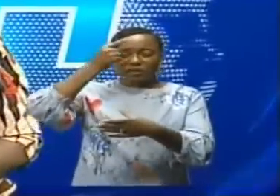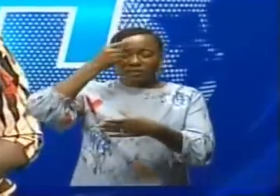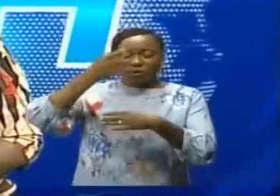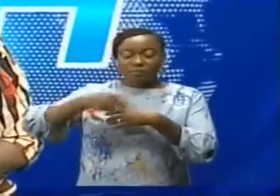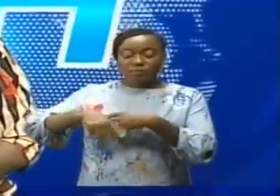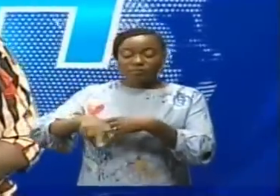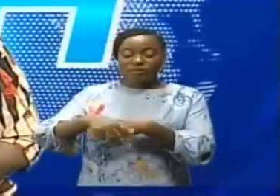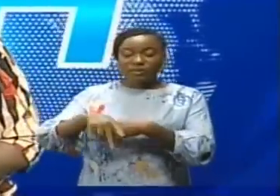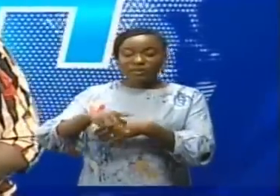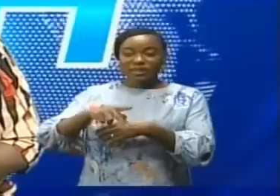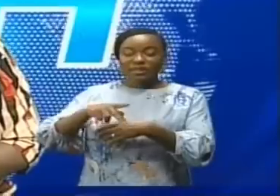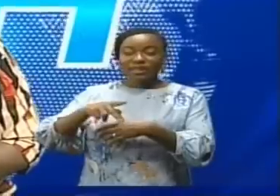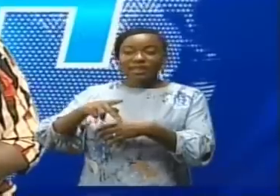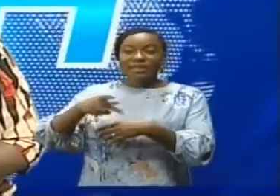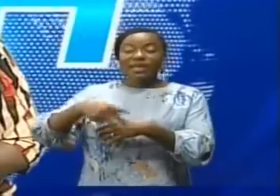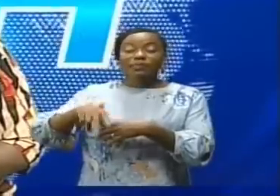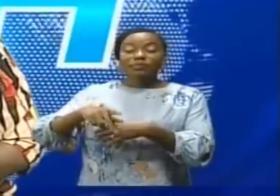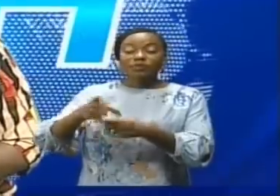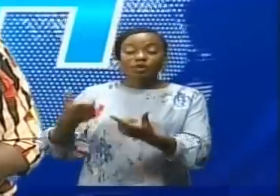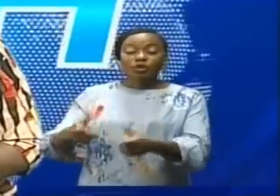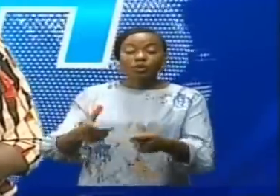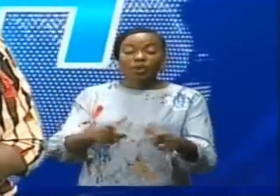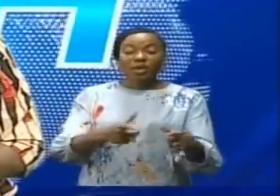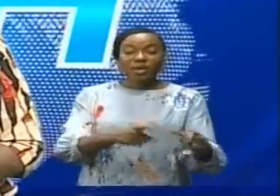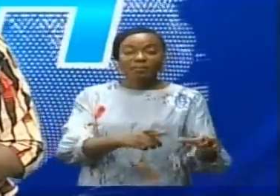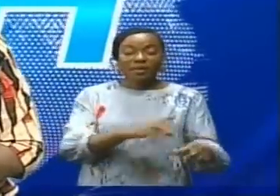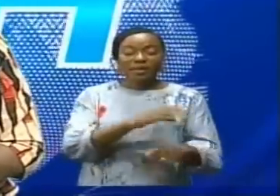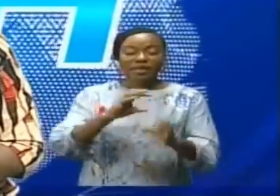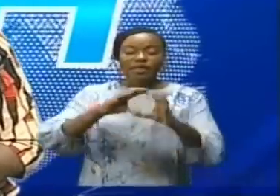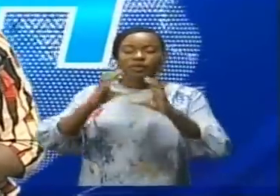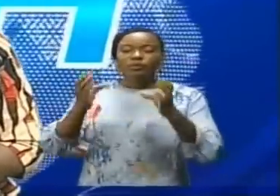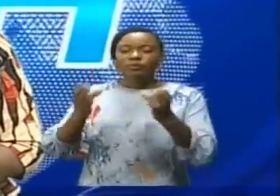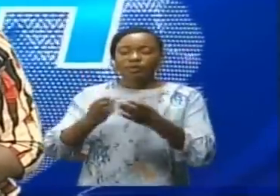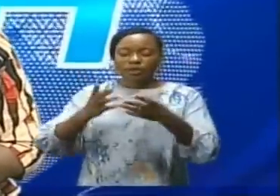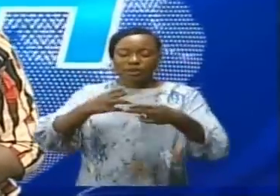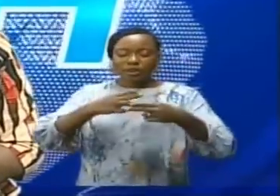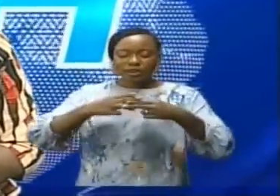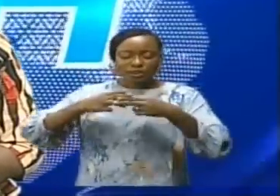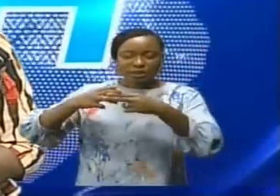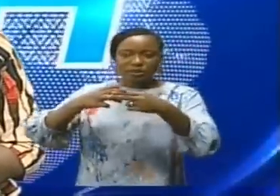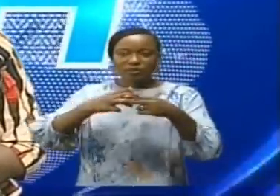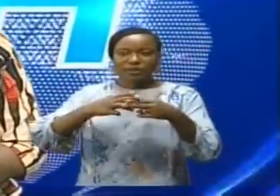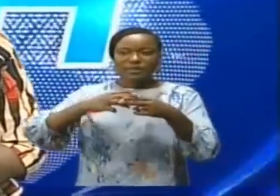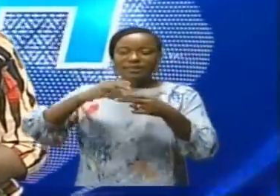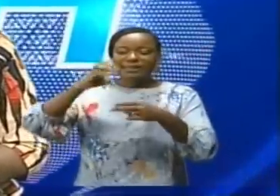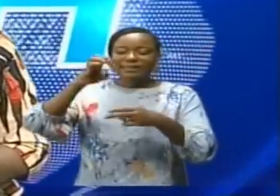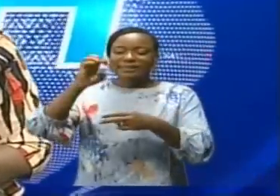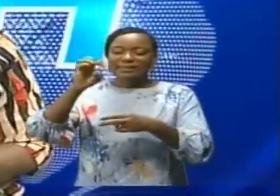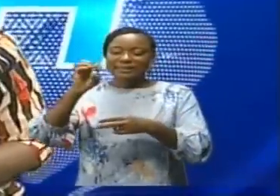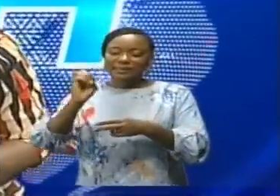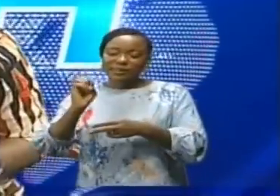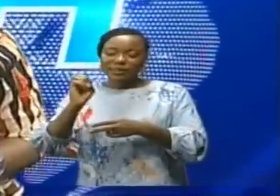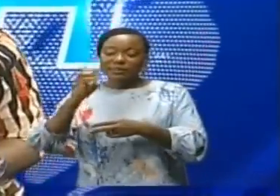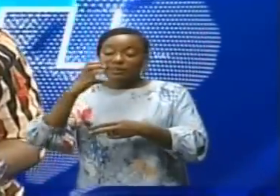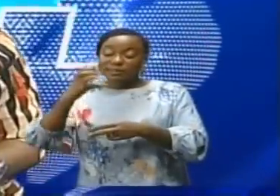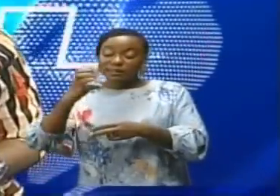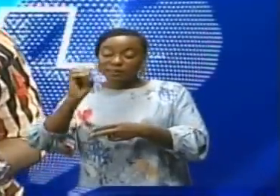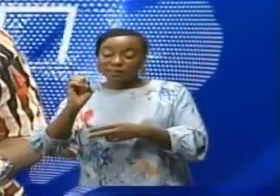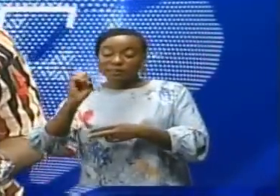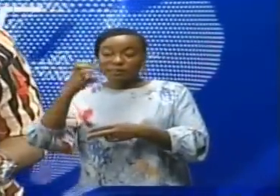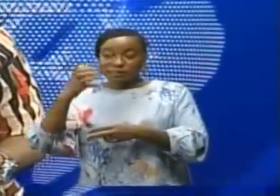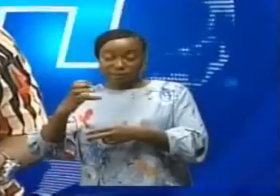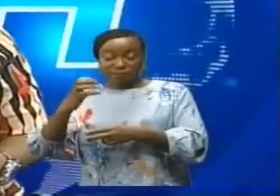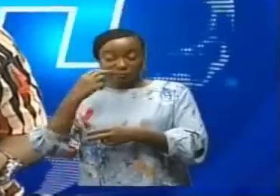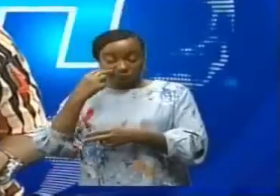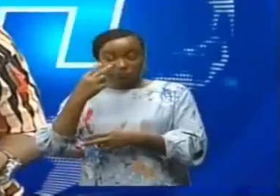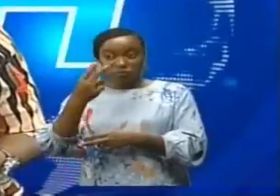de la province du Lualaba et le comité de gestion de CESC. Ce laboratoire sera au centre des négoces